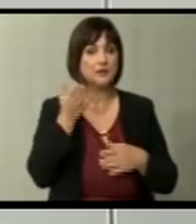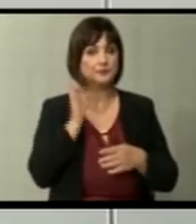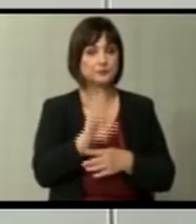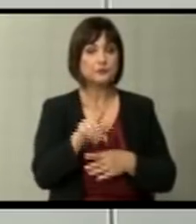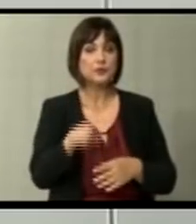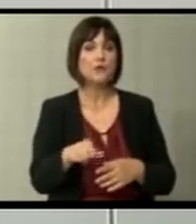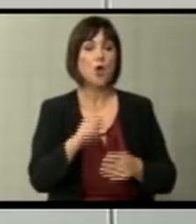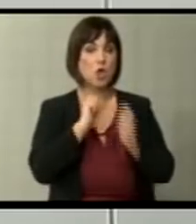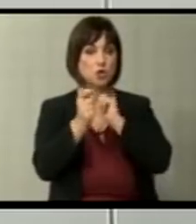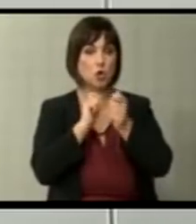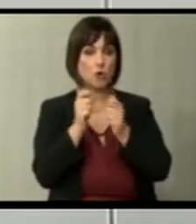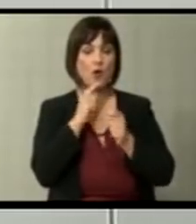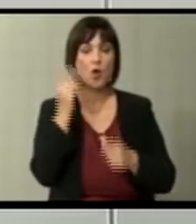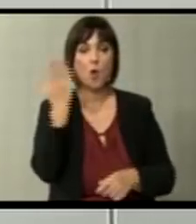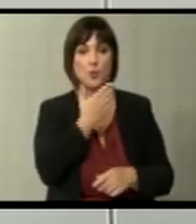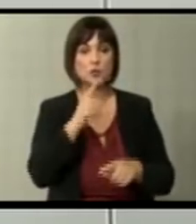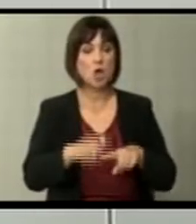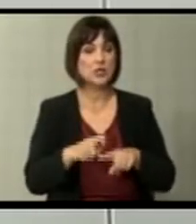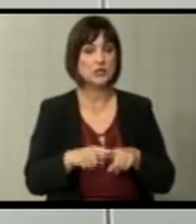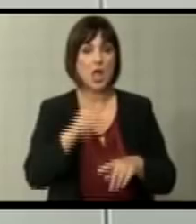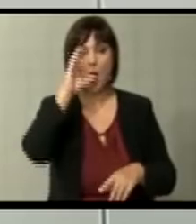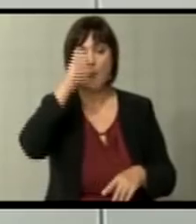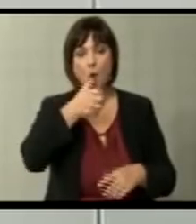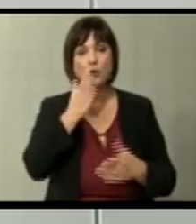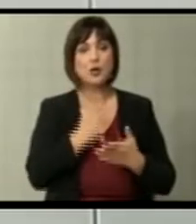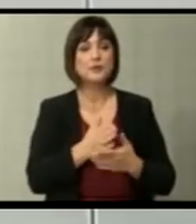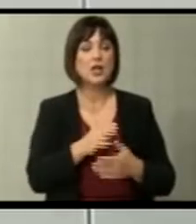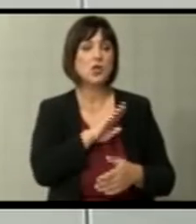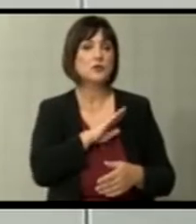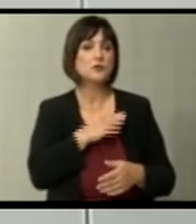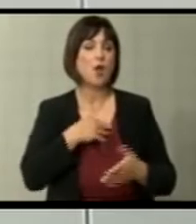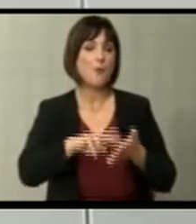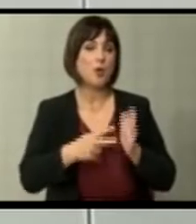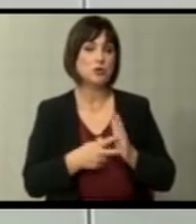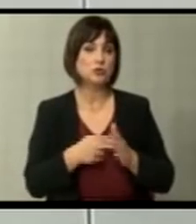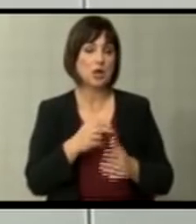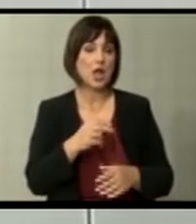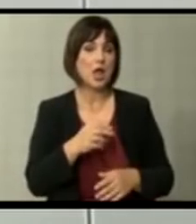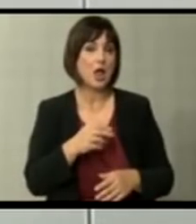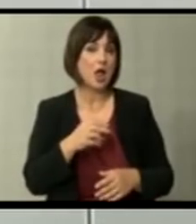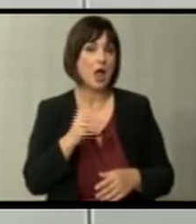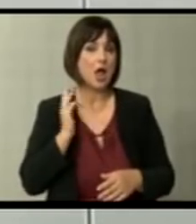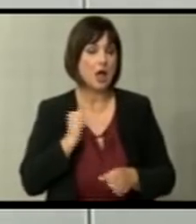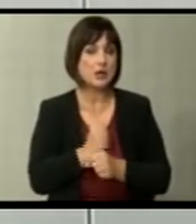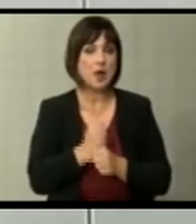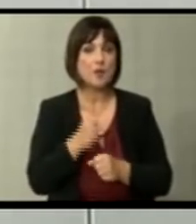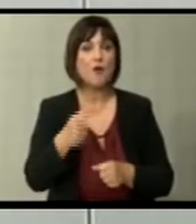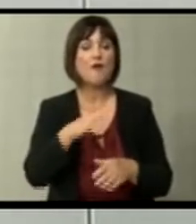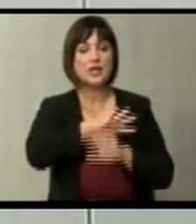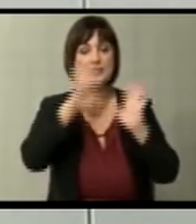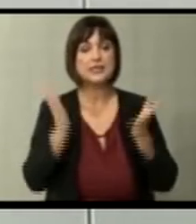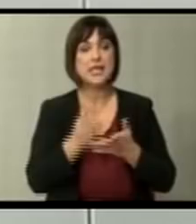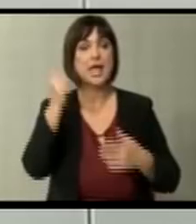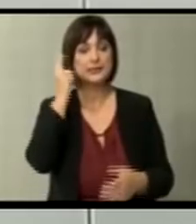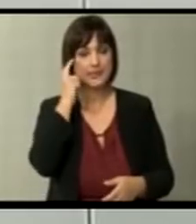овие договори што ги постигнува и со Грците и со Бугарите дека ја загрозуват својата политичка кариера. Во крајен случај веројат и сите